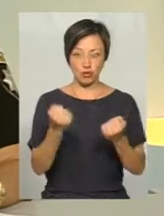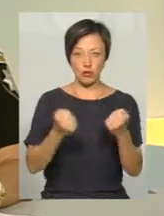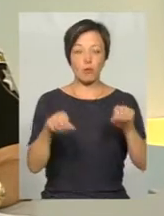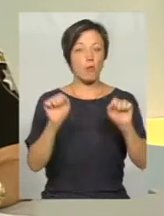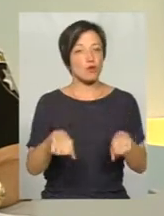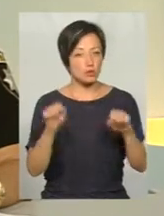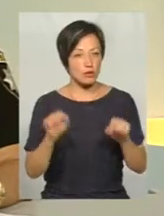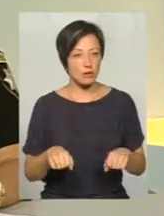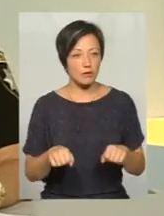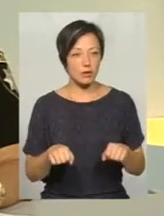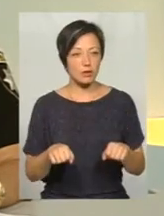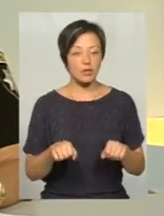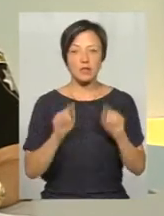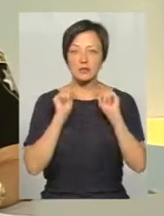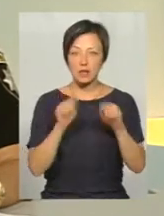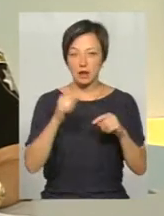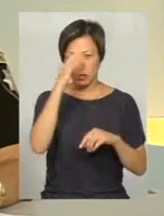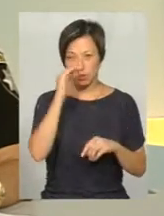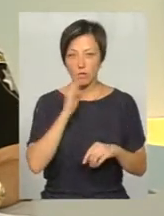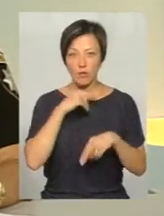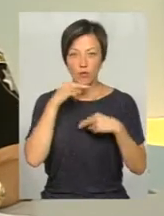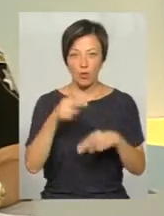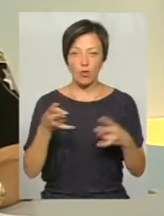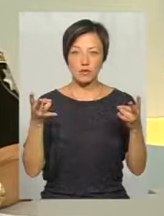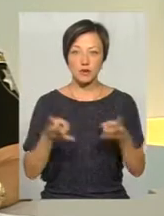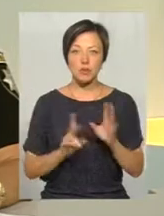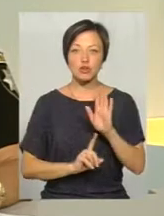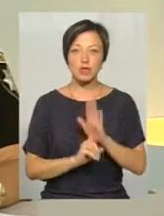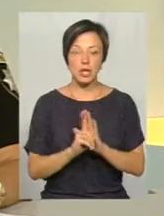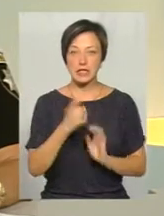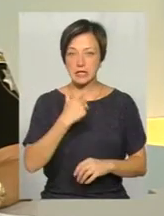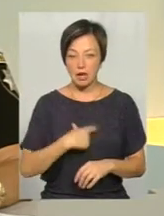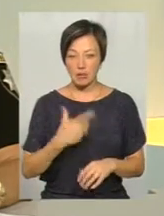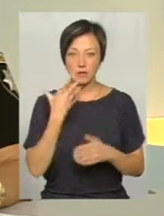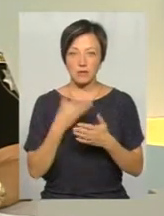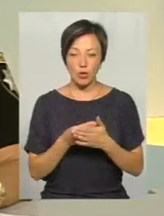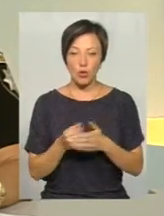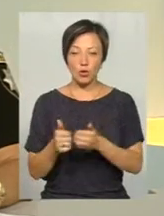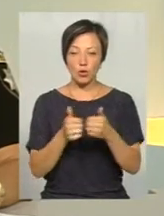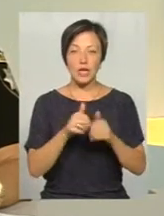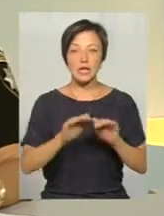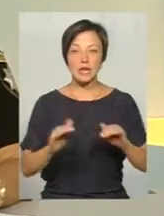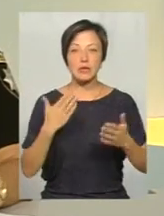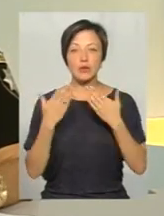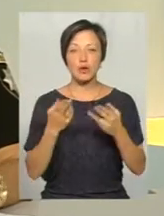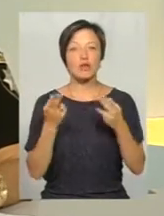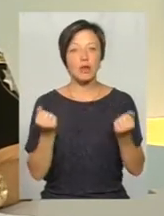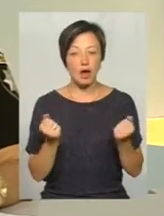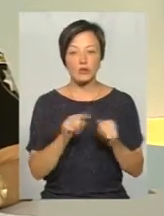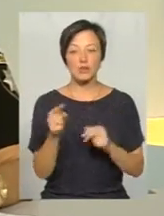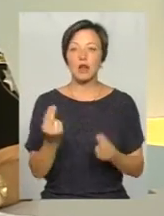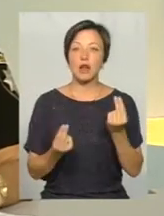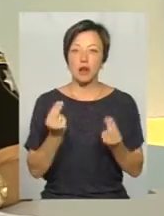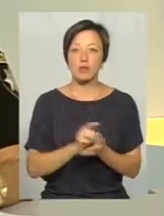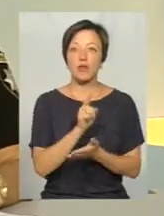можливо, звертати батькам потрібно все ж таки починати з себе і свого виховання. Те, що діти спілкуються – так. Те, що вони